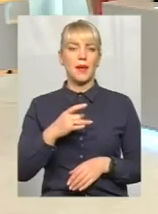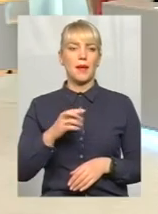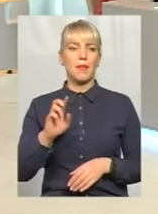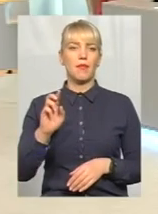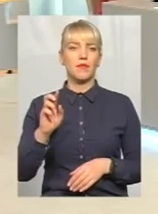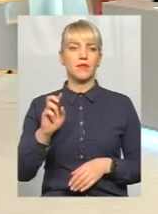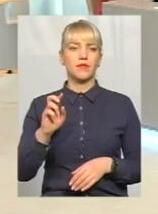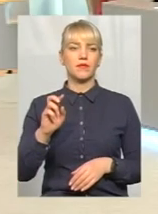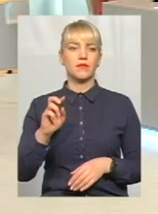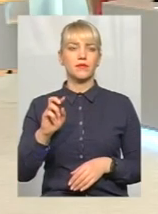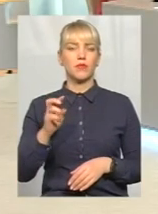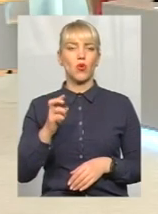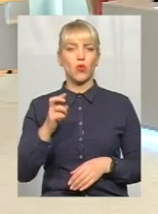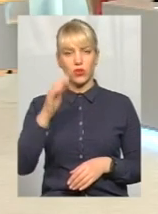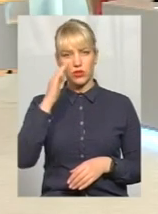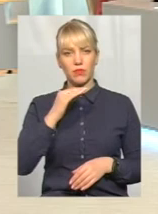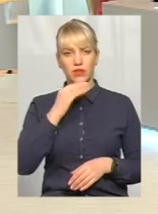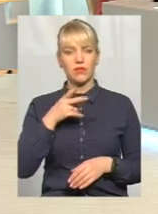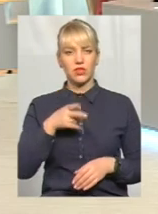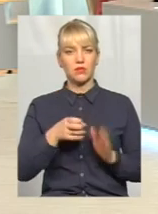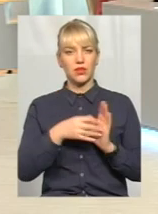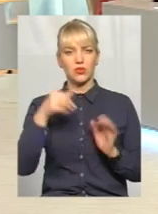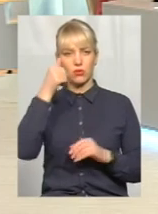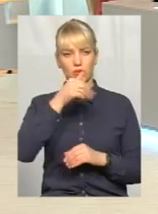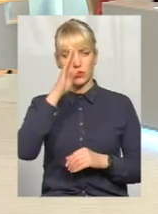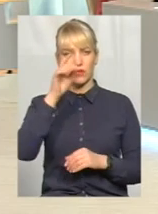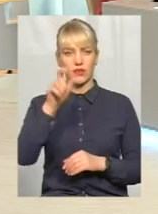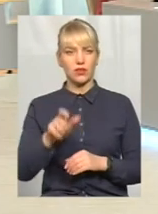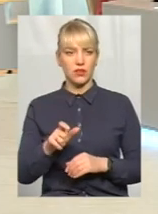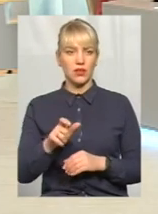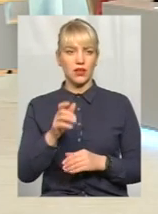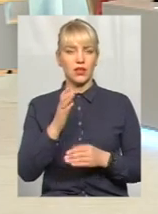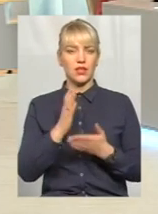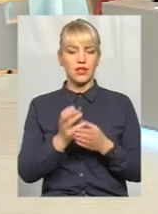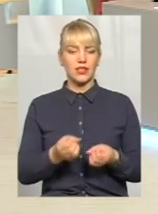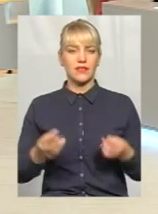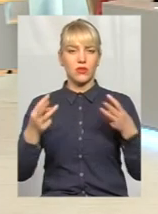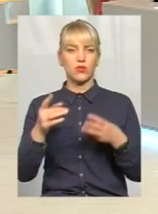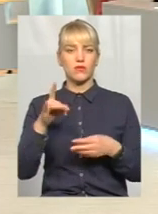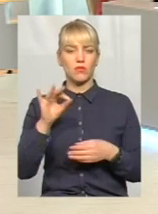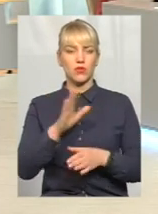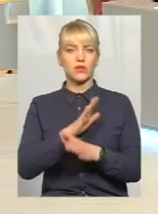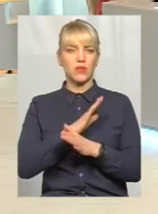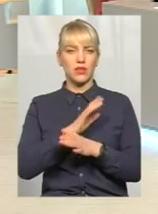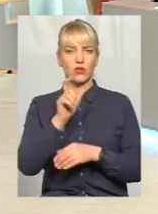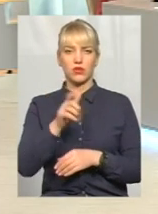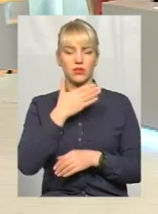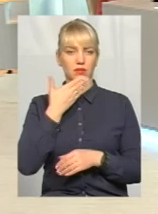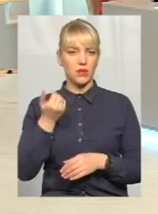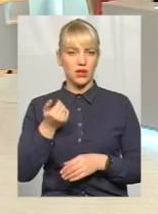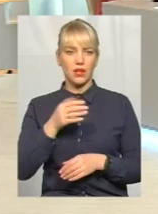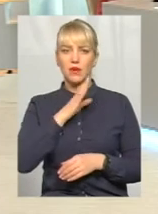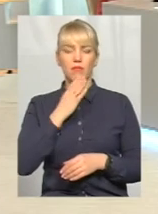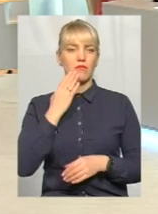немає. З 2014 року він є свідоцтво про смерть, про те, що його немає. Тобто мама не